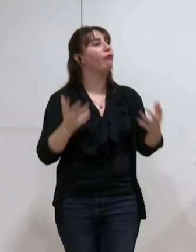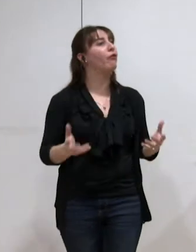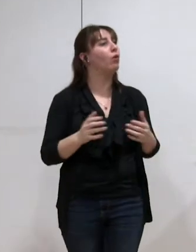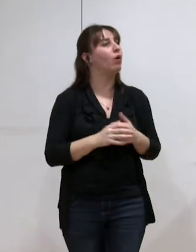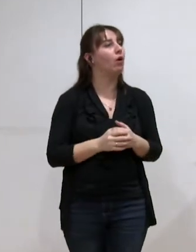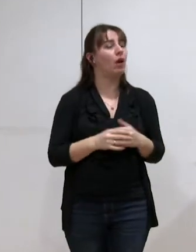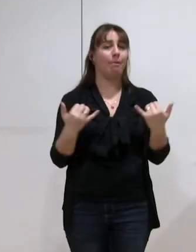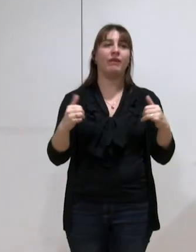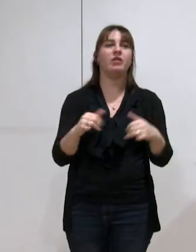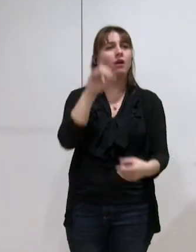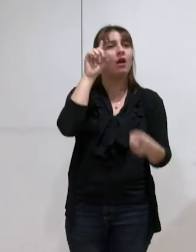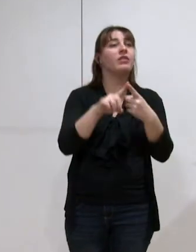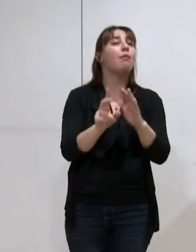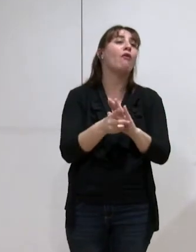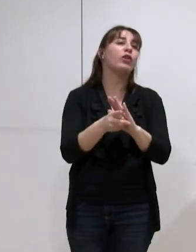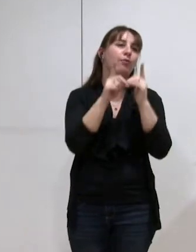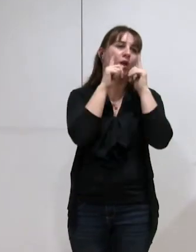Surveillez votre vocabulaire, s'il vous plaît,